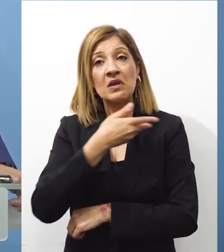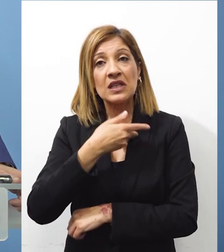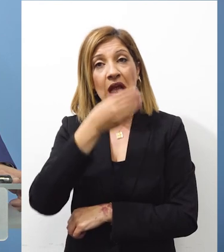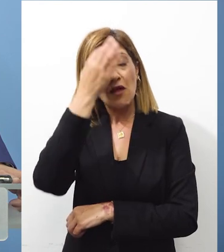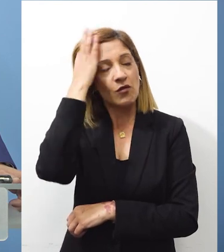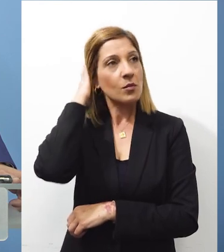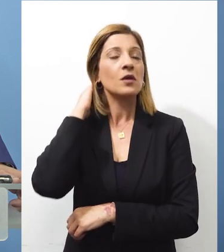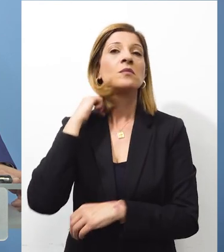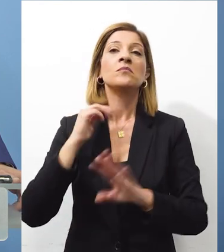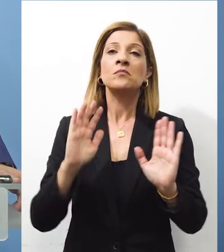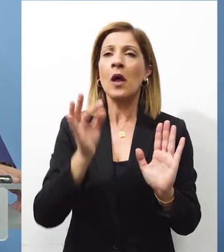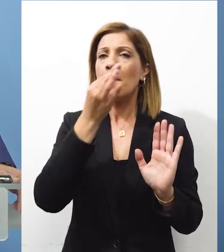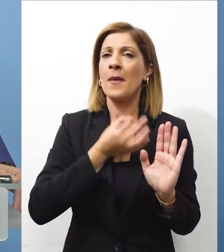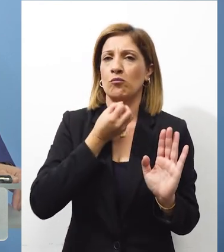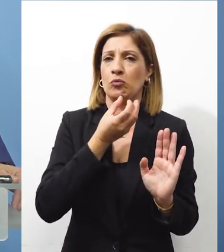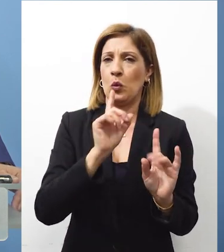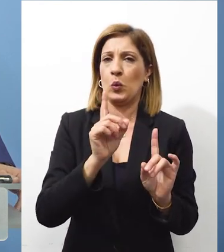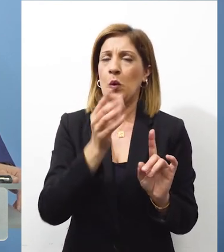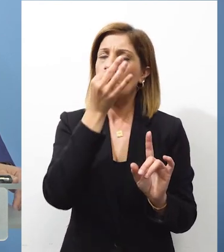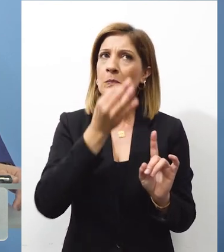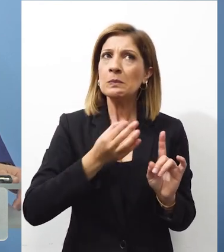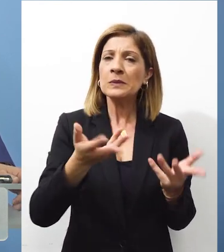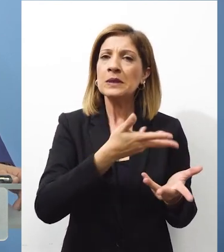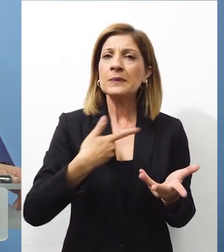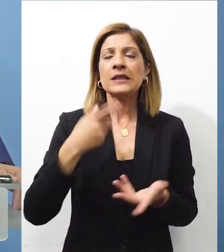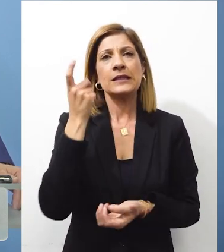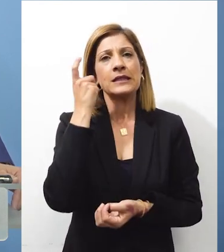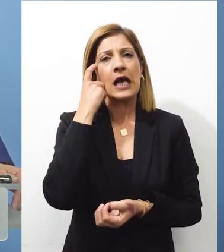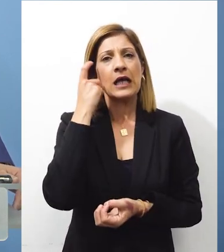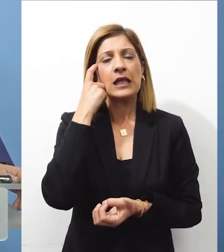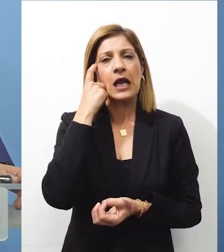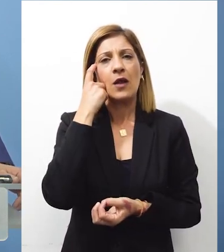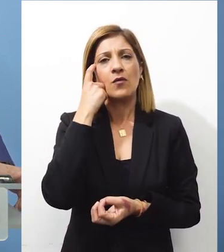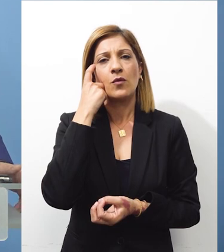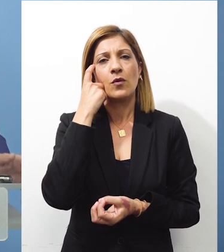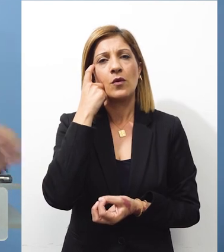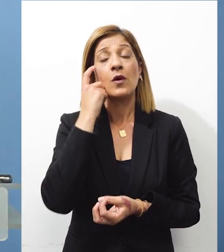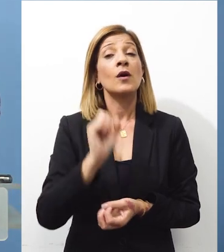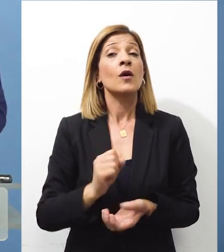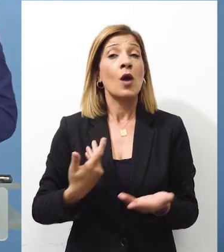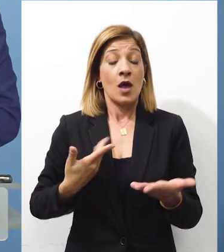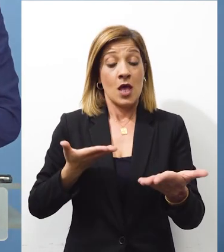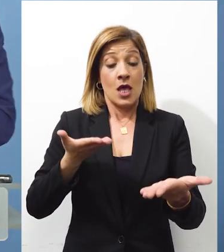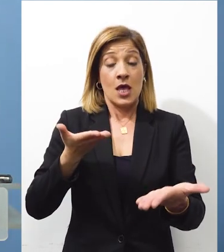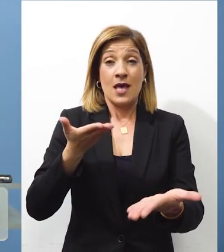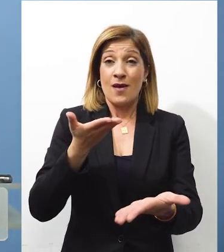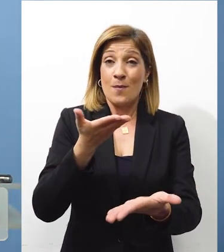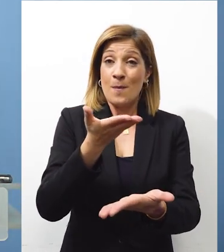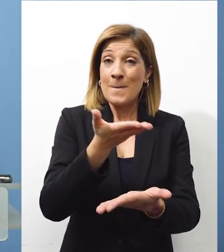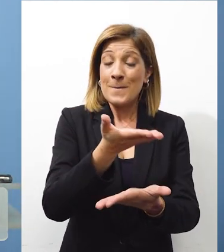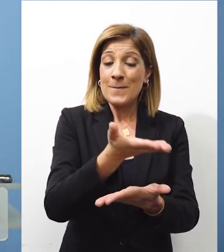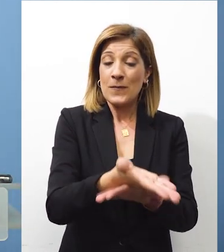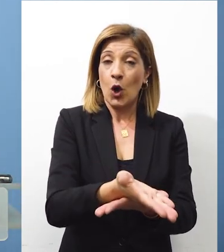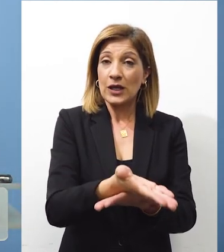μας αποκαλύπτεται δεξομέρες να αντιληφθούμε ότι η πρόταση που